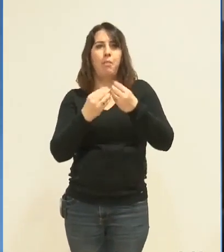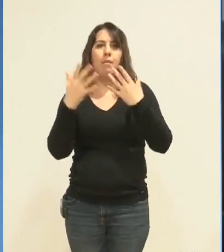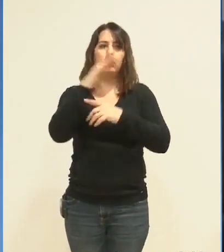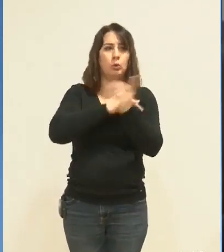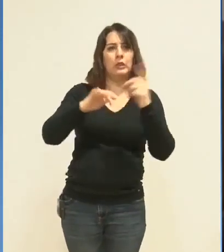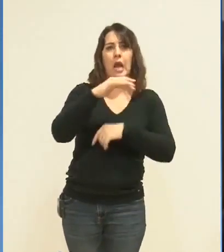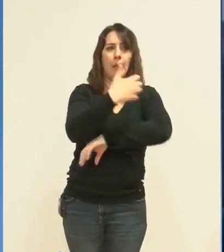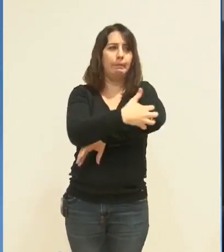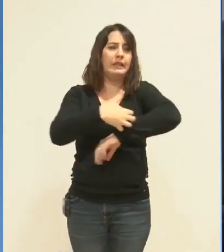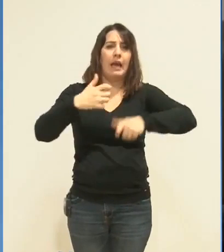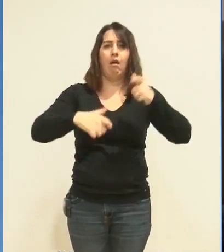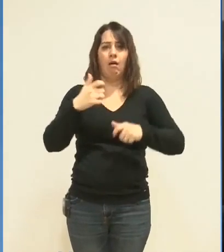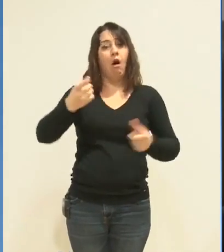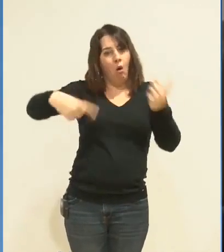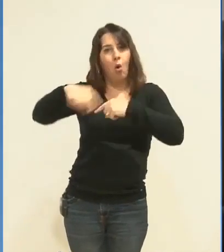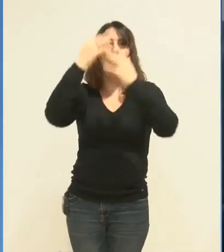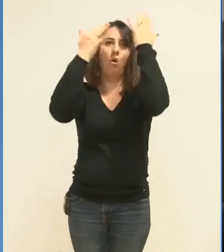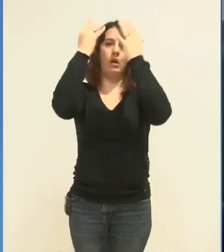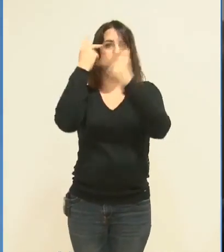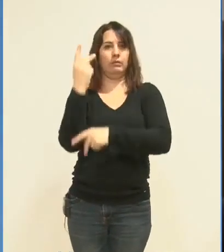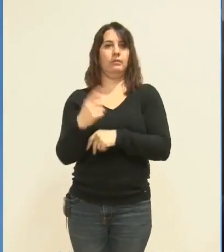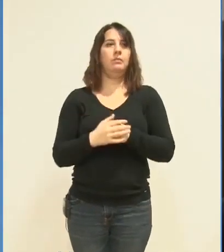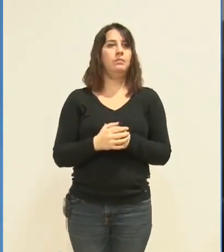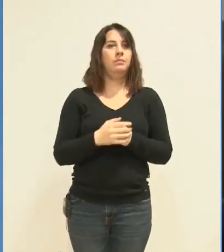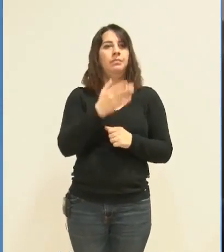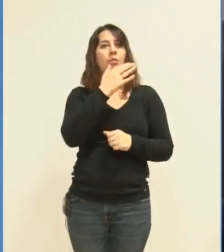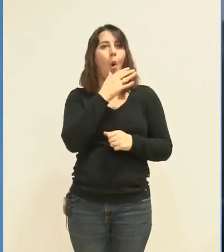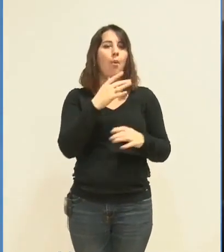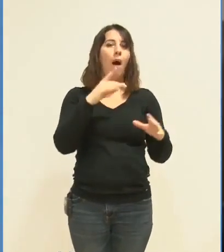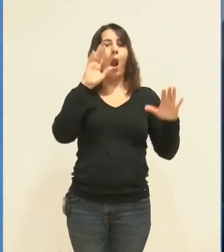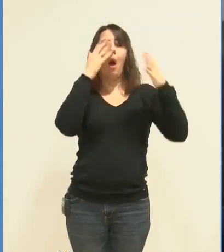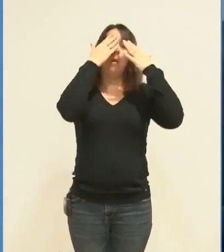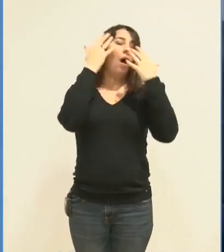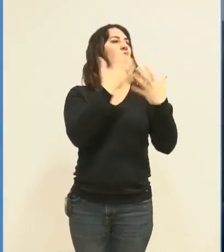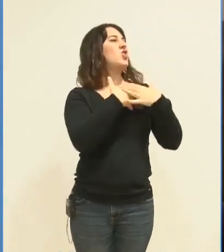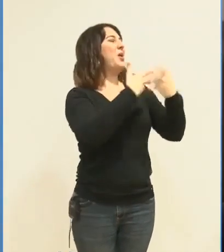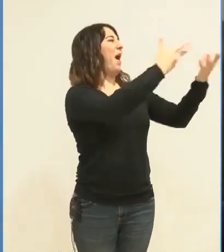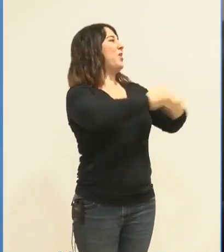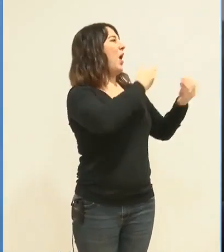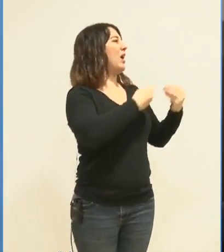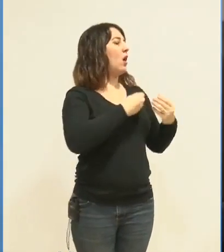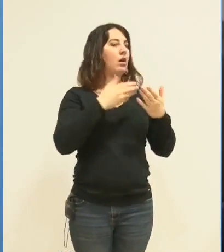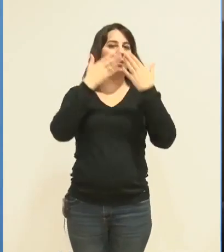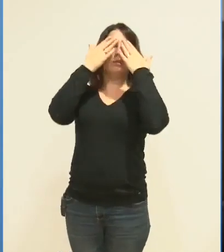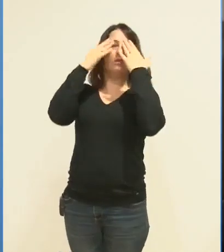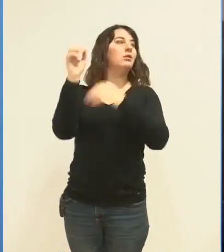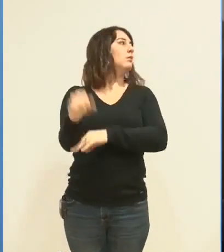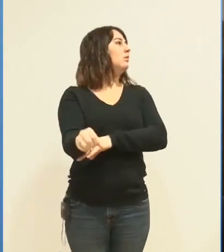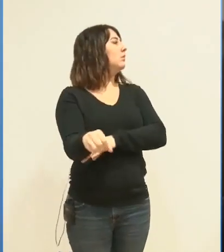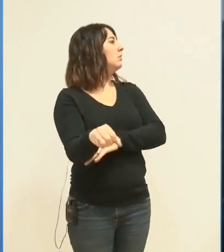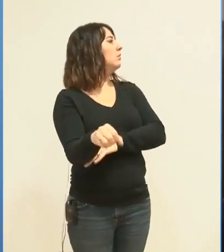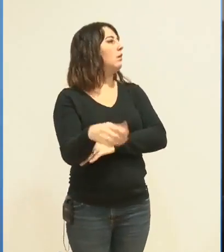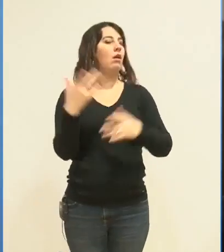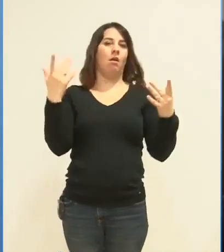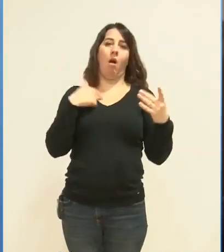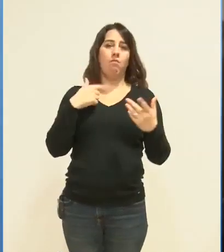préoccupe nos concitoyens. Nous ne pouvons plus faire semblant d'être généreux tout en fermant les yeux sur les problèmes majeurs de notre ville que je